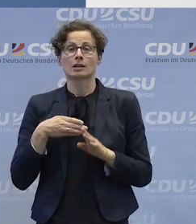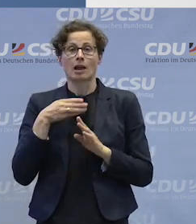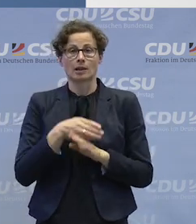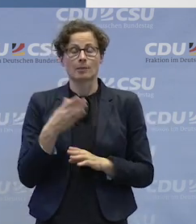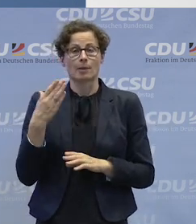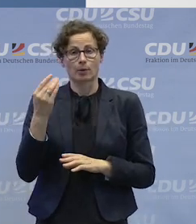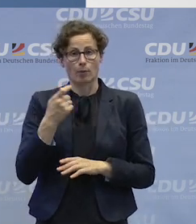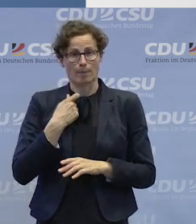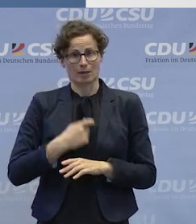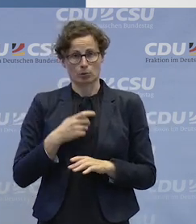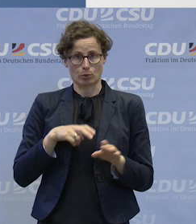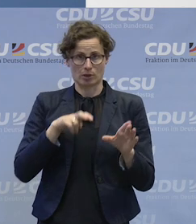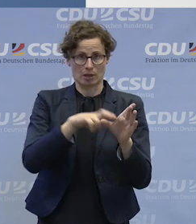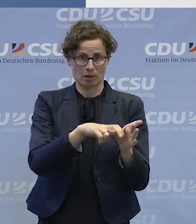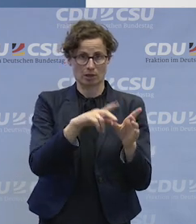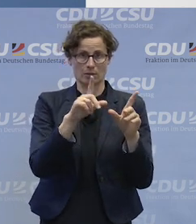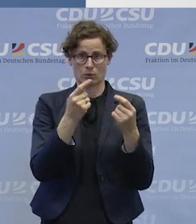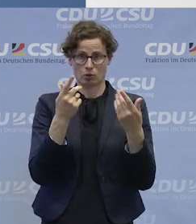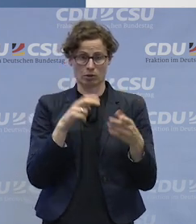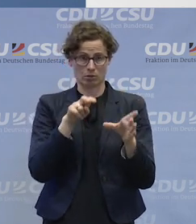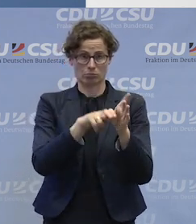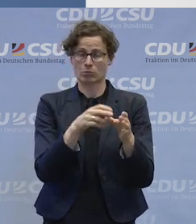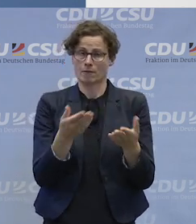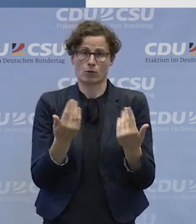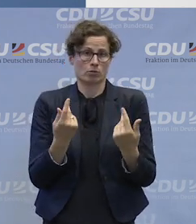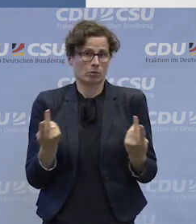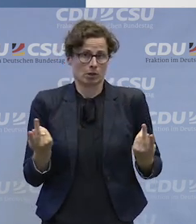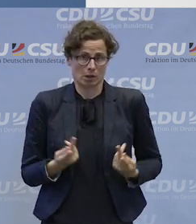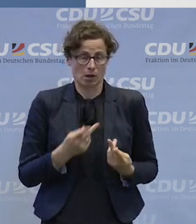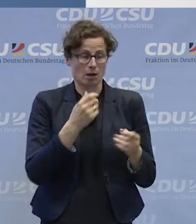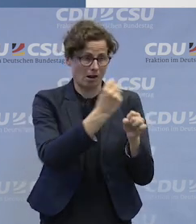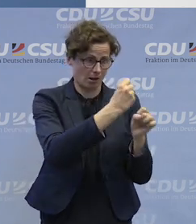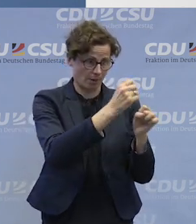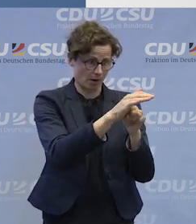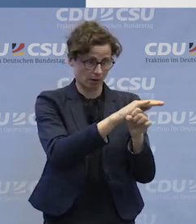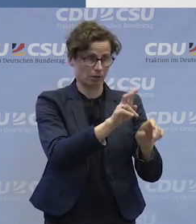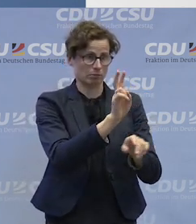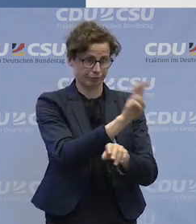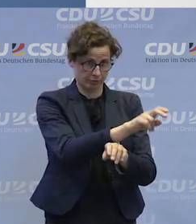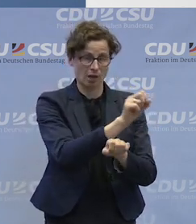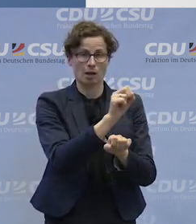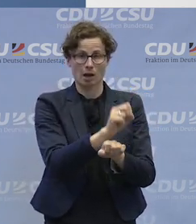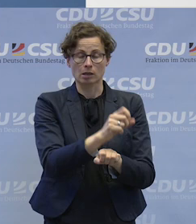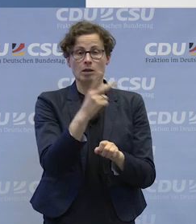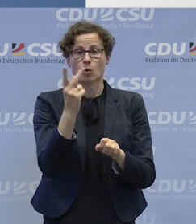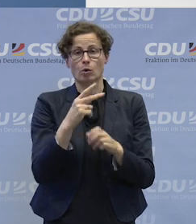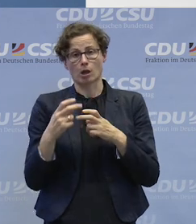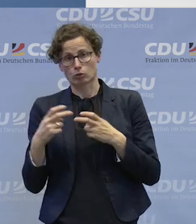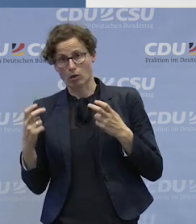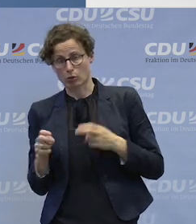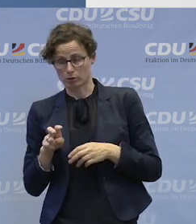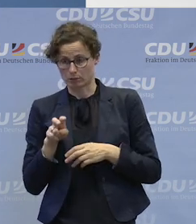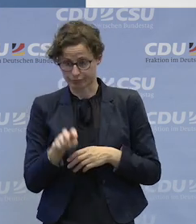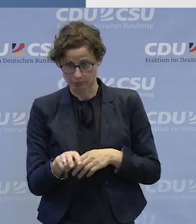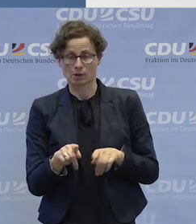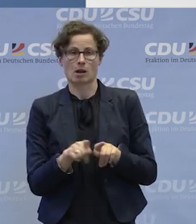uns bekommt, sich das nicht nur zu Hause anschauen. Er kann das während der Arbeitszeit sich anschauen. Er kann das Tablet mit an seinen Arbeitsplatz nehmen,